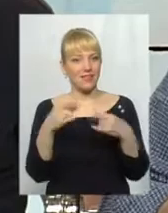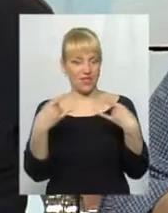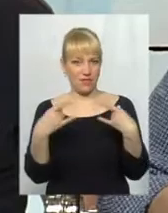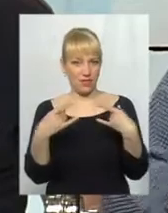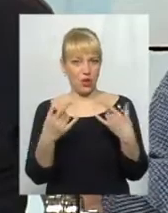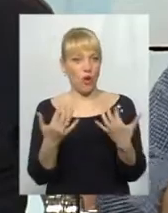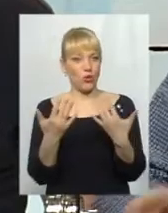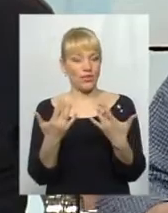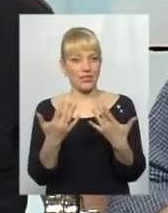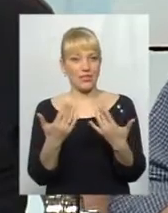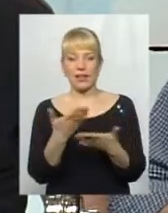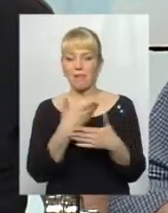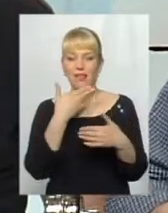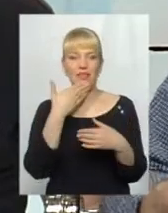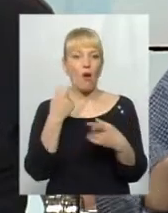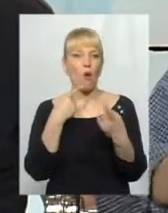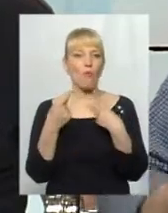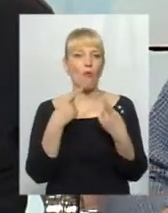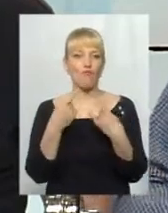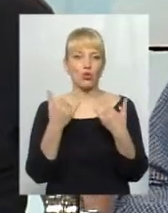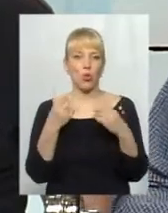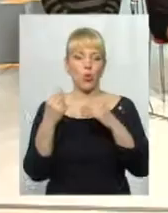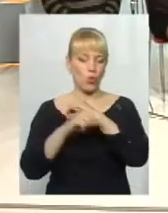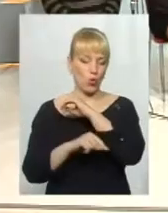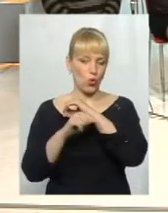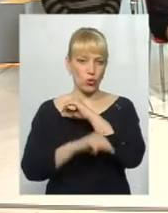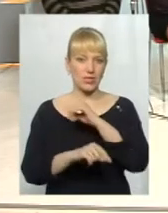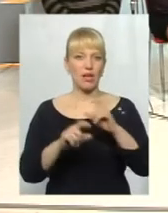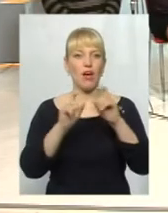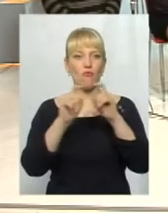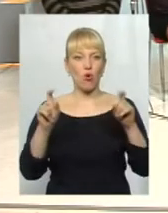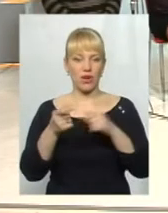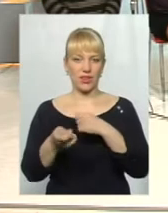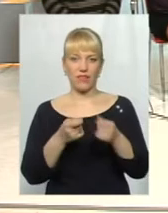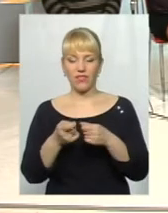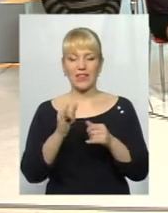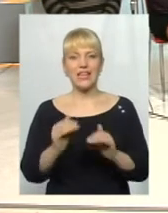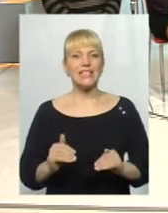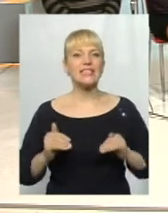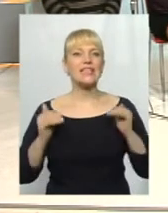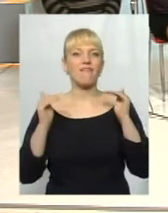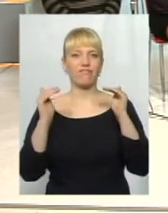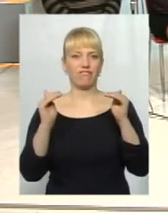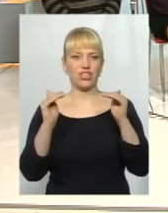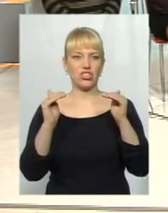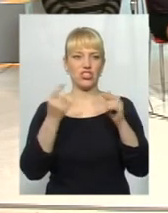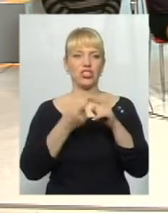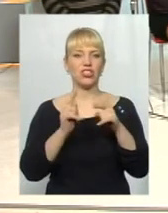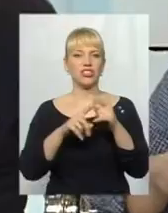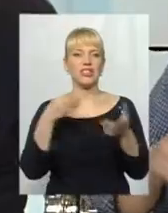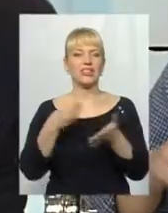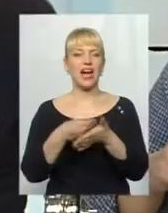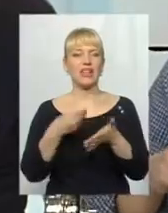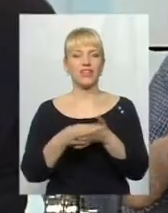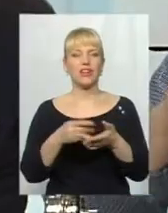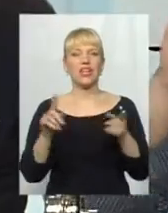ми не обговорюємо сьогодні корупцію в Орена влади. Ті завищені кошти, які